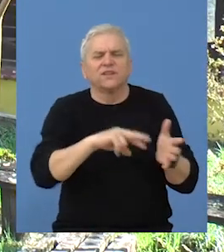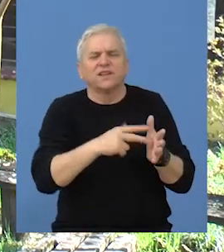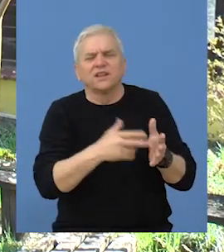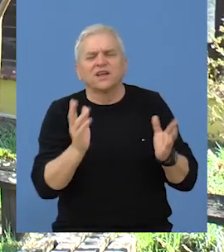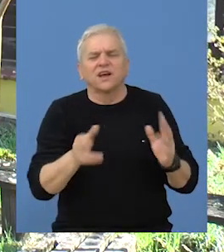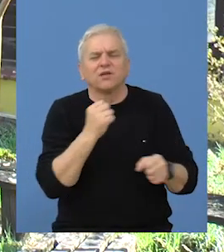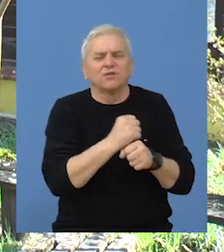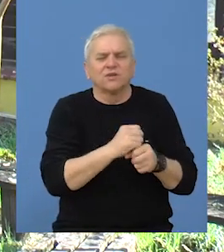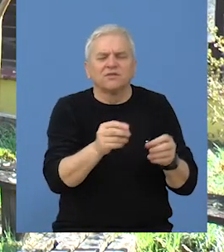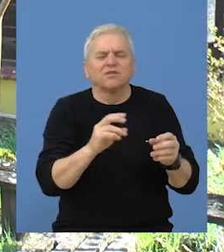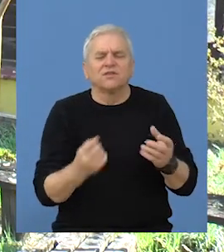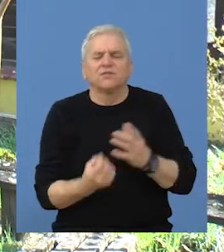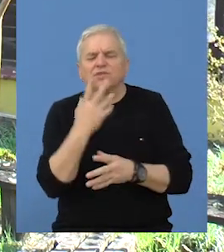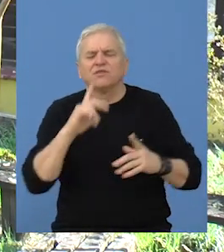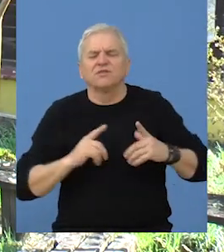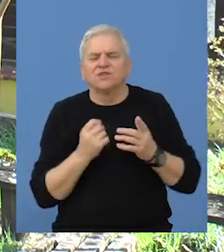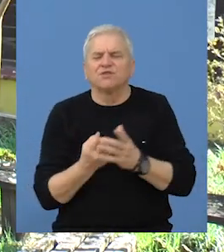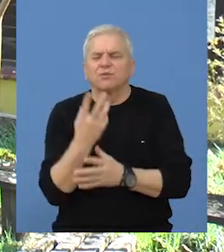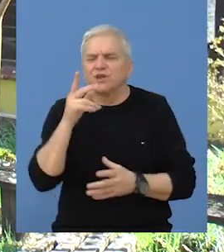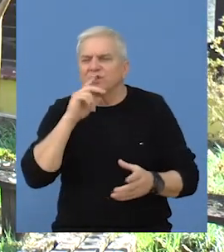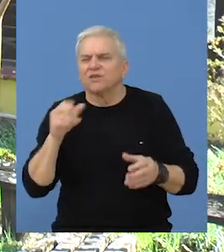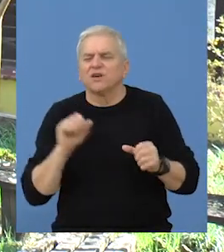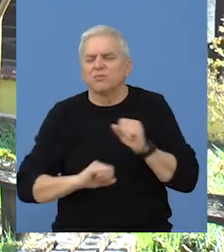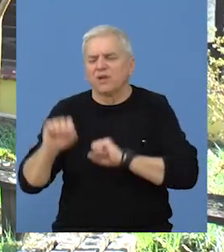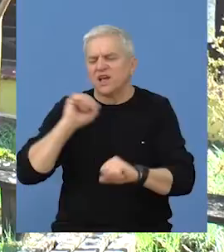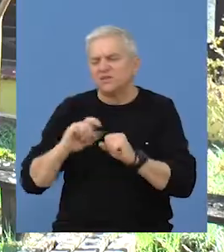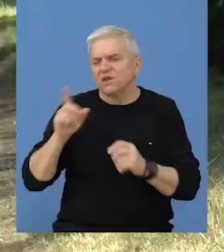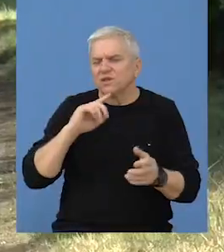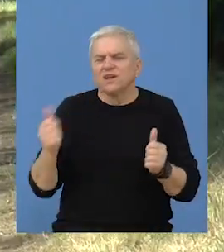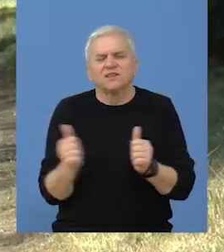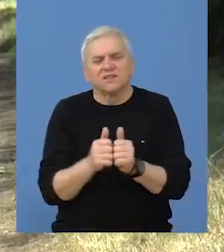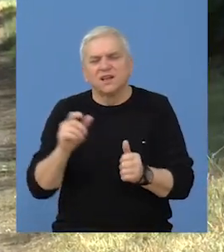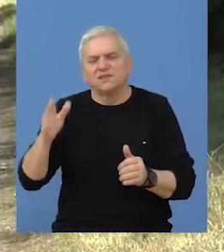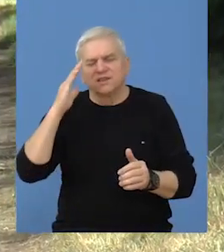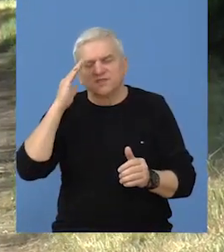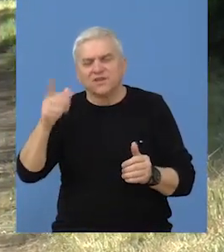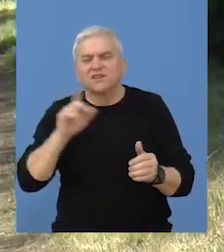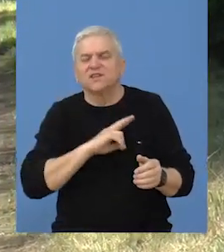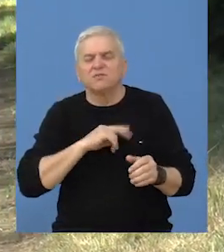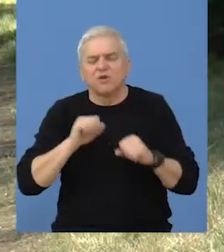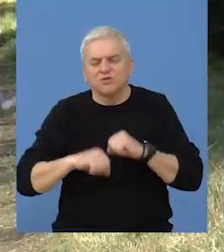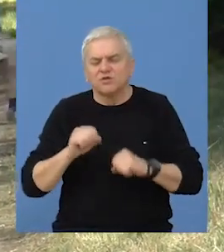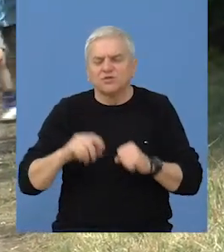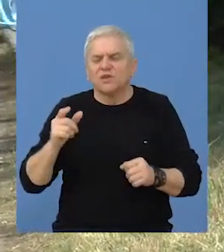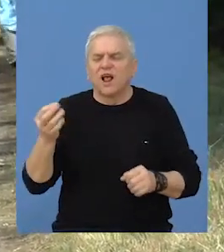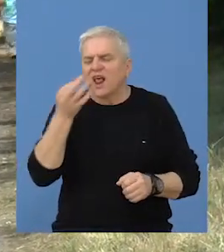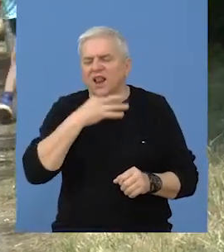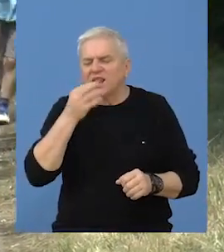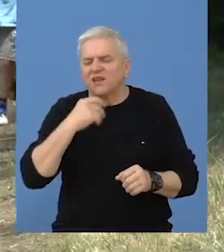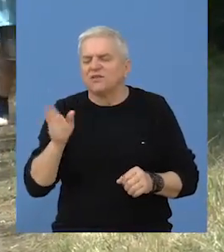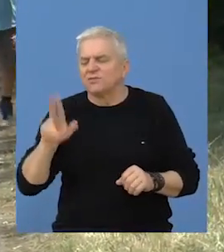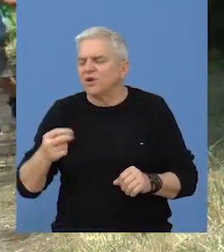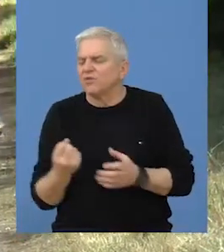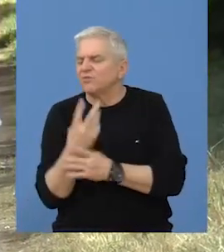tehniku postavljanja šatora boravak život u prirodi bezbedno pored toga izvidjači stiču znanja o